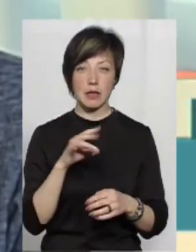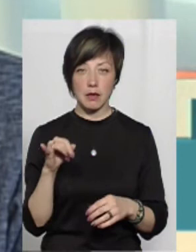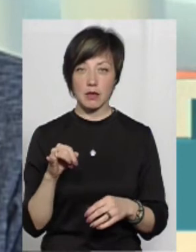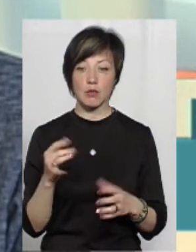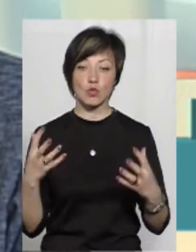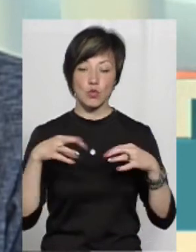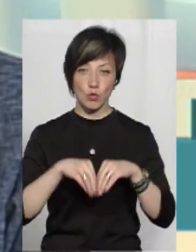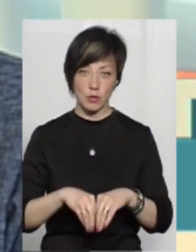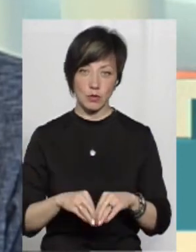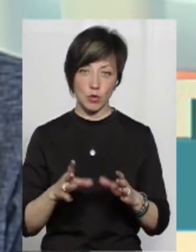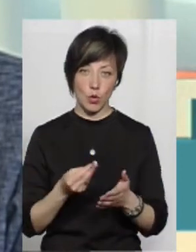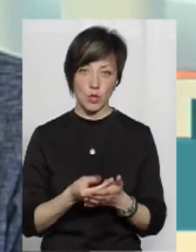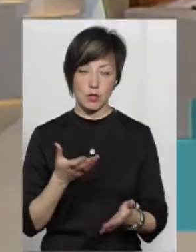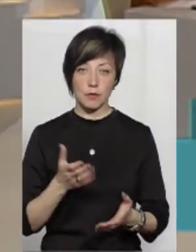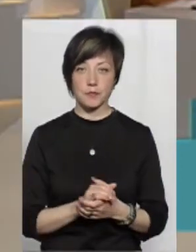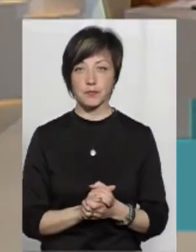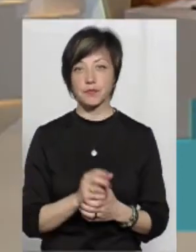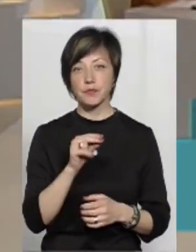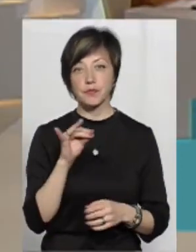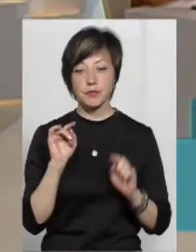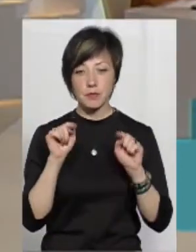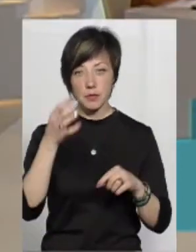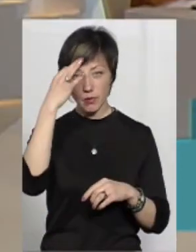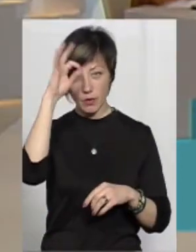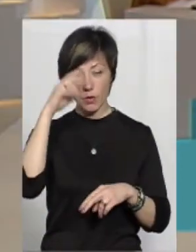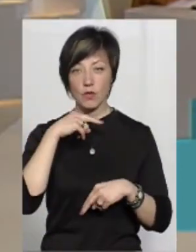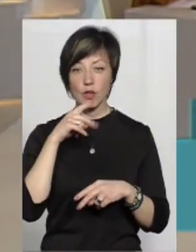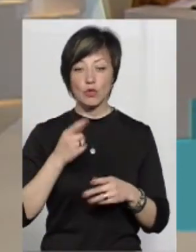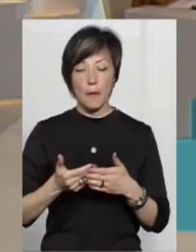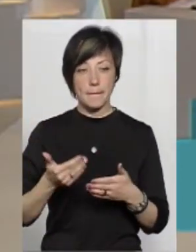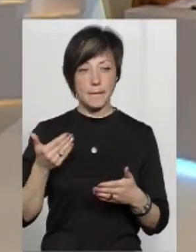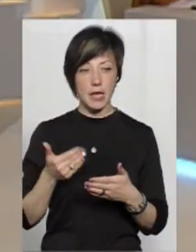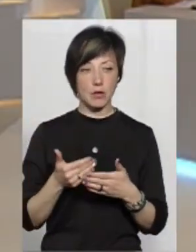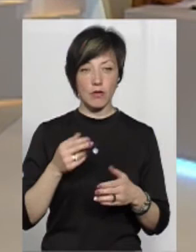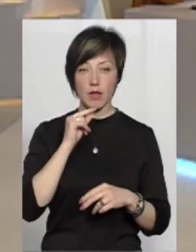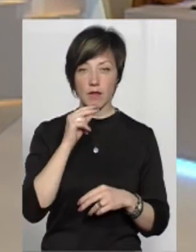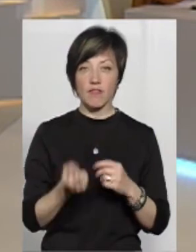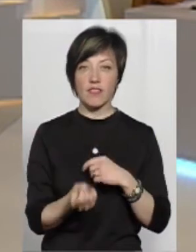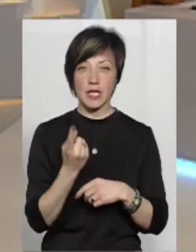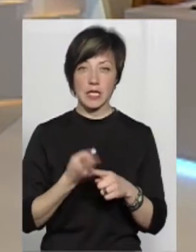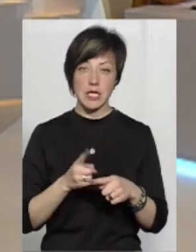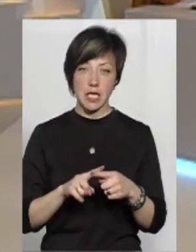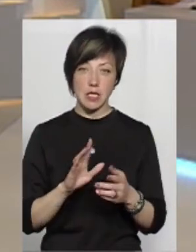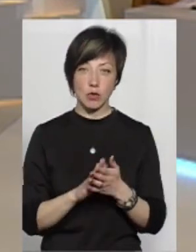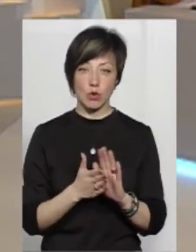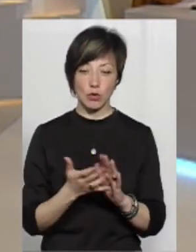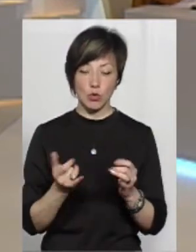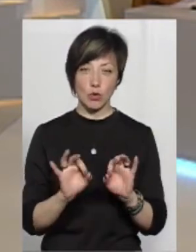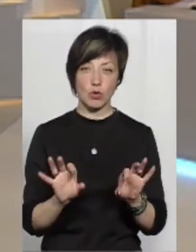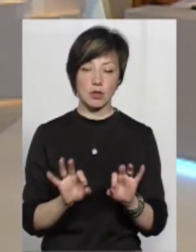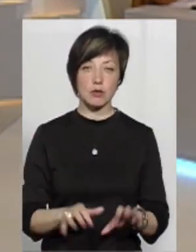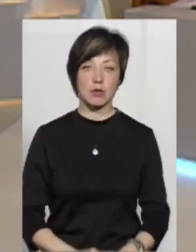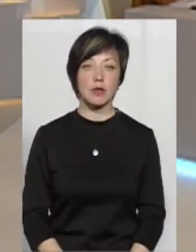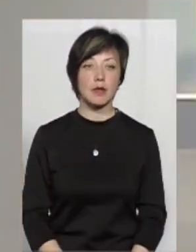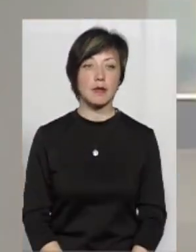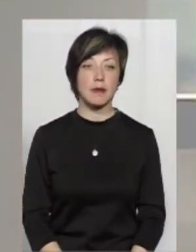Ні, воно буде сукупно цього оцінюватись. А чи звертає поліцію увагу на те, що передувало виникнення у цієї ситуації, про які вже сьогодні йде